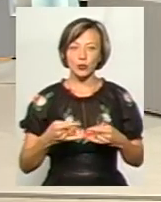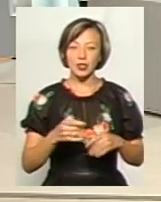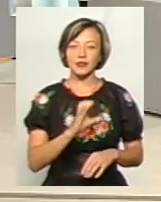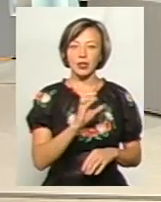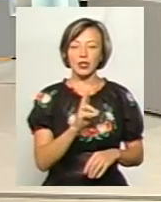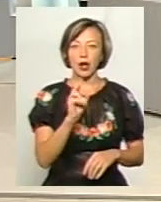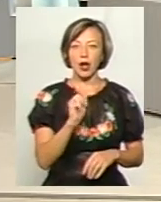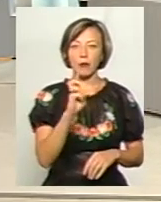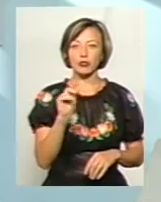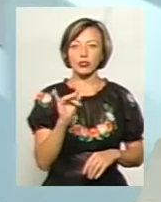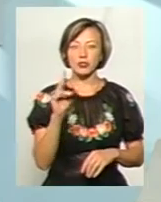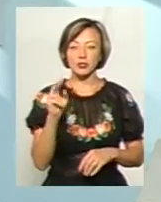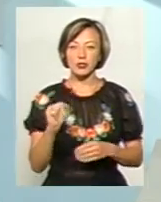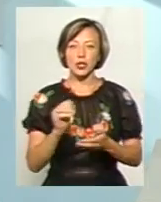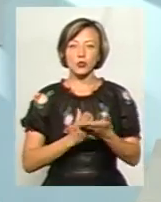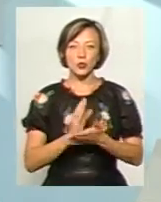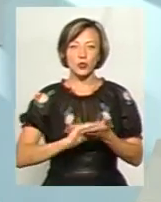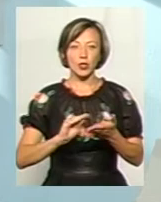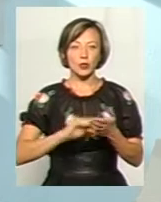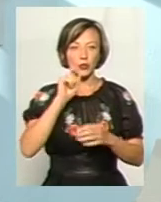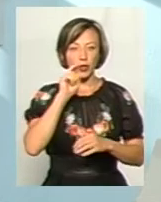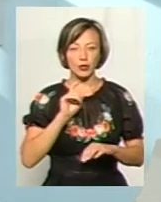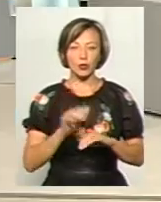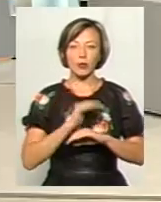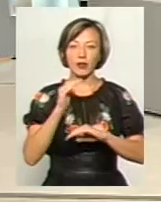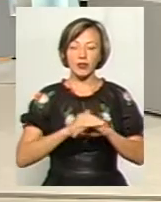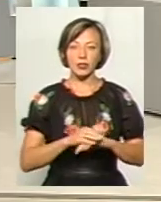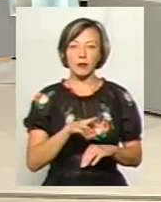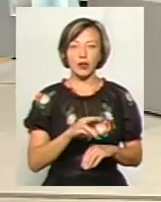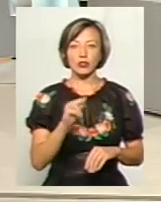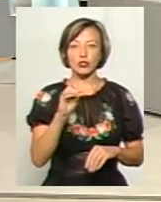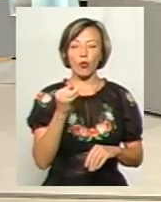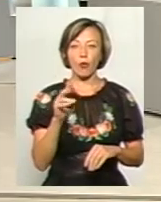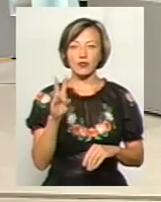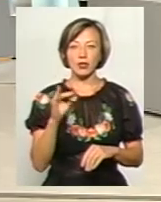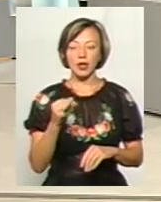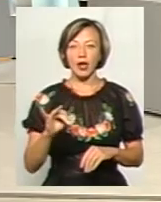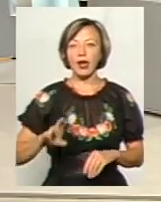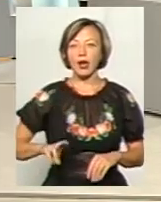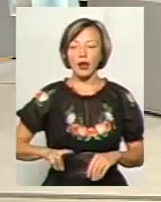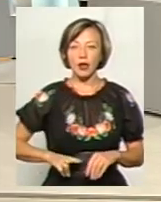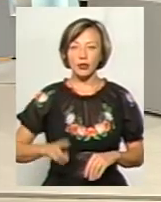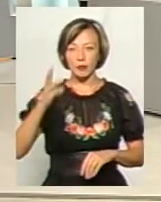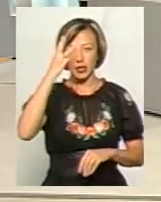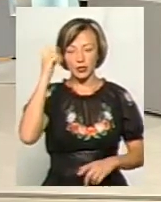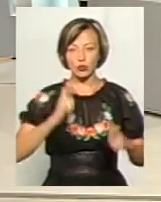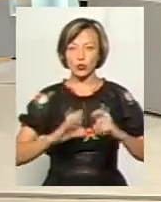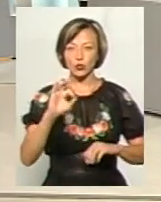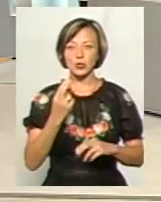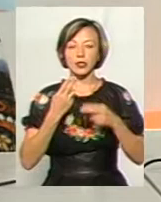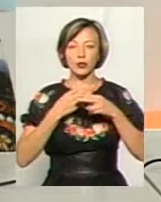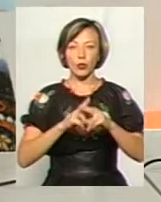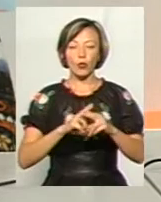Кабачинська, заслужений журналіст України. Добрий вечір. Добрий вечір. Та Михайло Чайковський, ректор Хмельницького інституту соціальних технологій